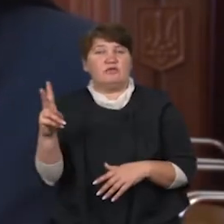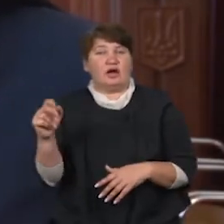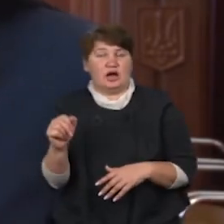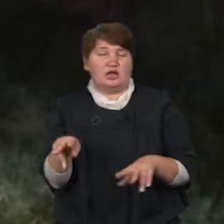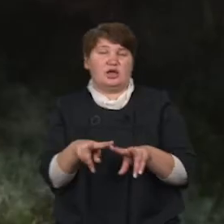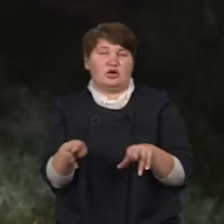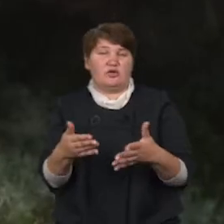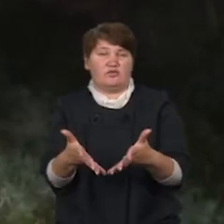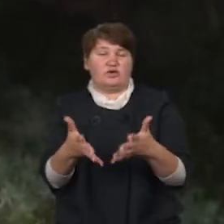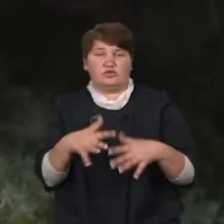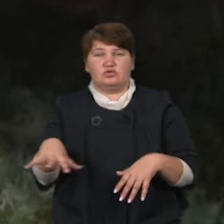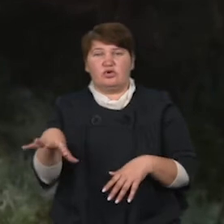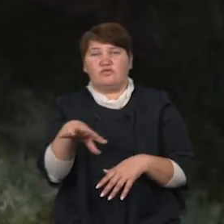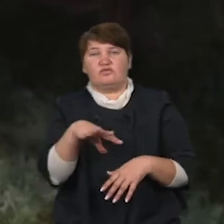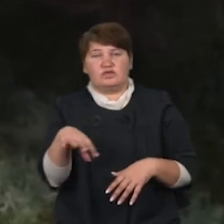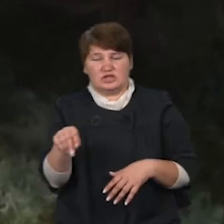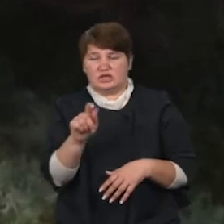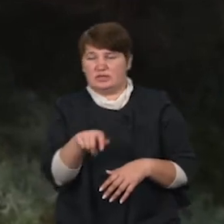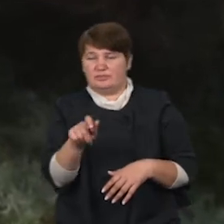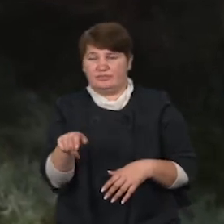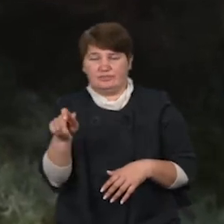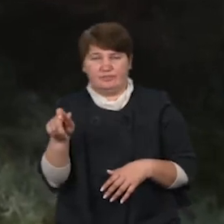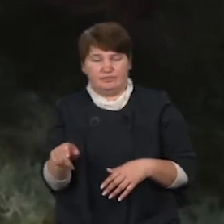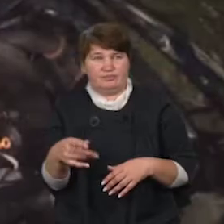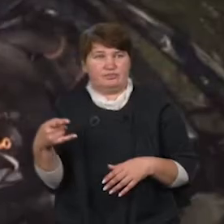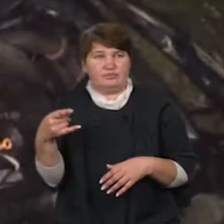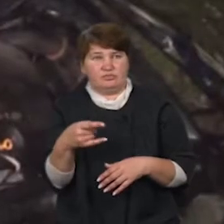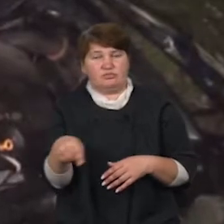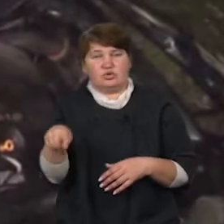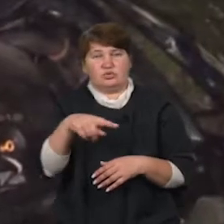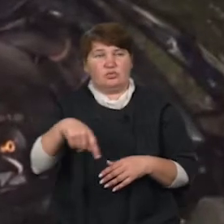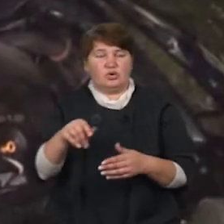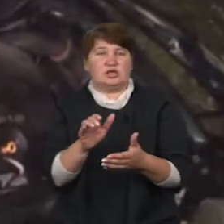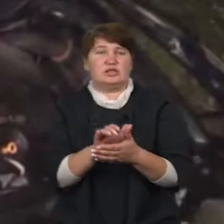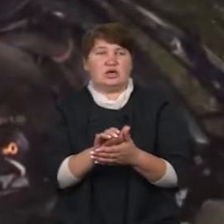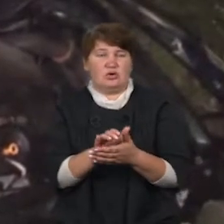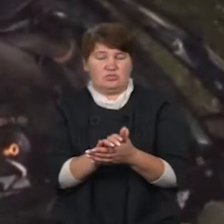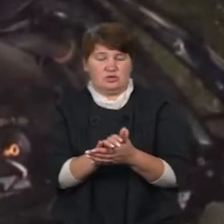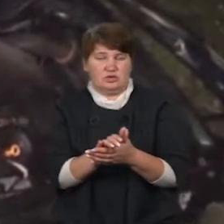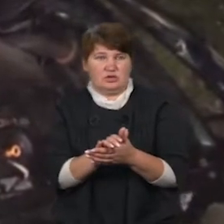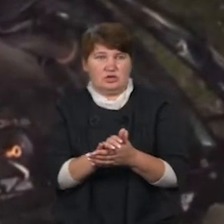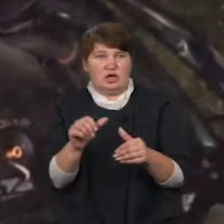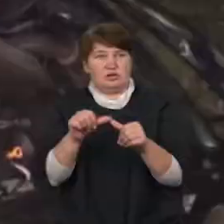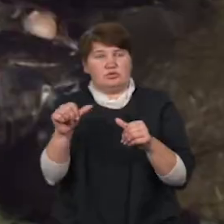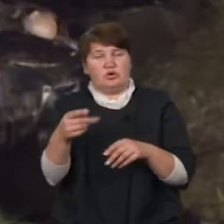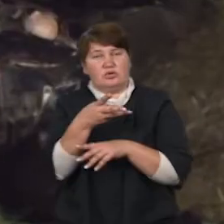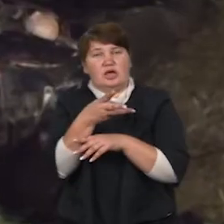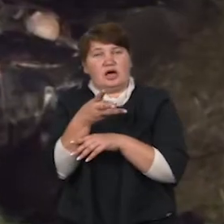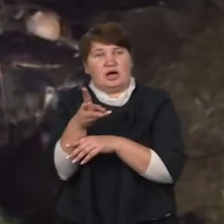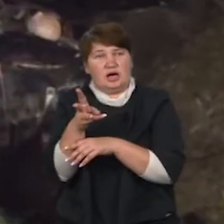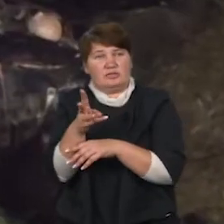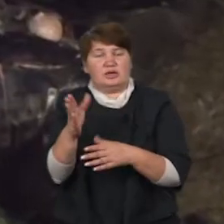'ясували, що всі учасники дорожньо-транспортній пригоди між собою знайомі. Крім того, на камерах відеоспостереження, які